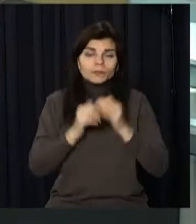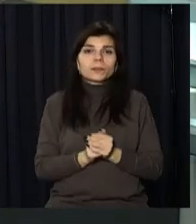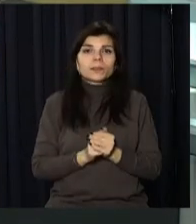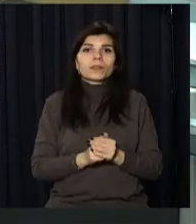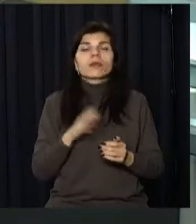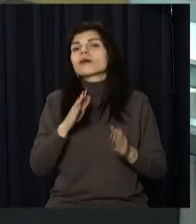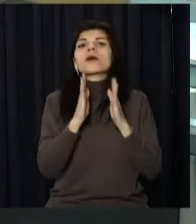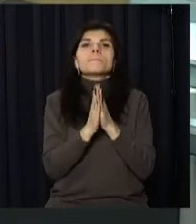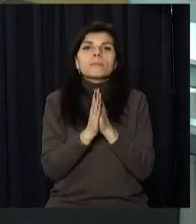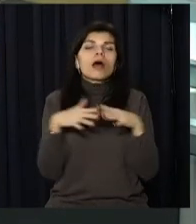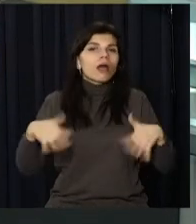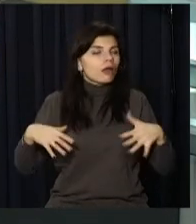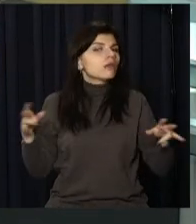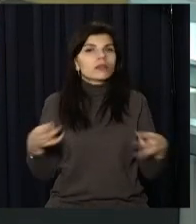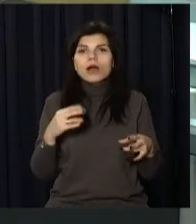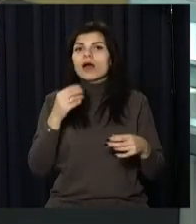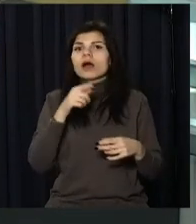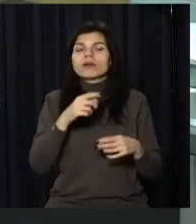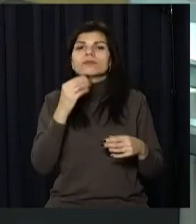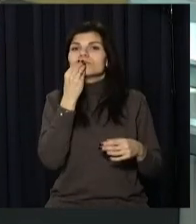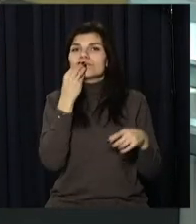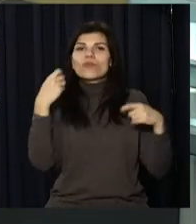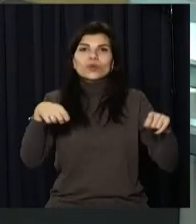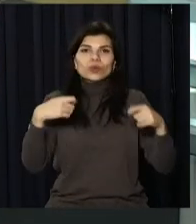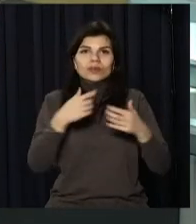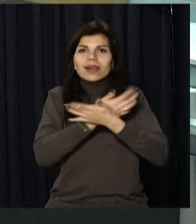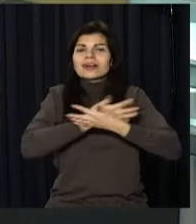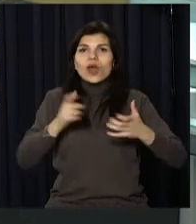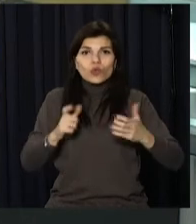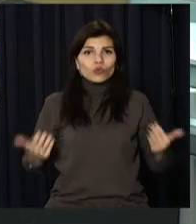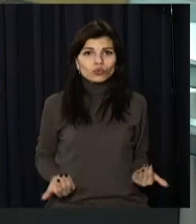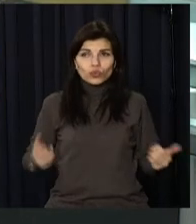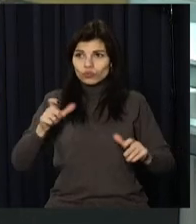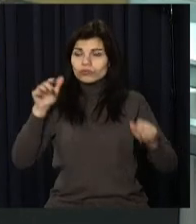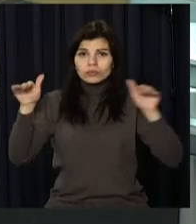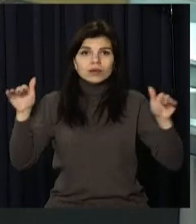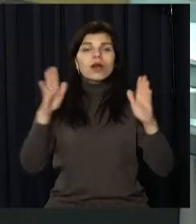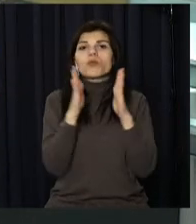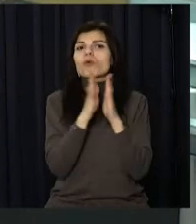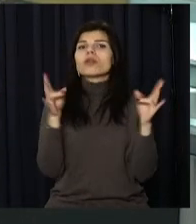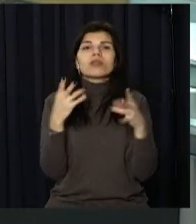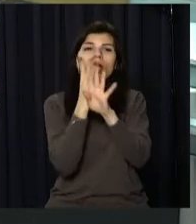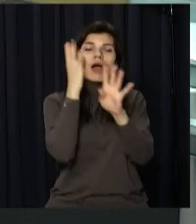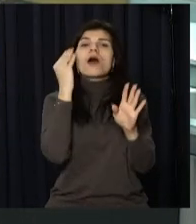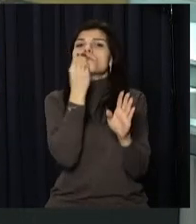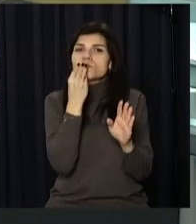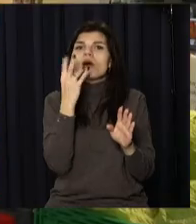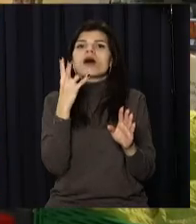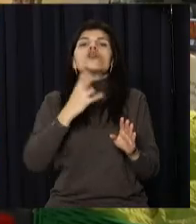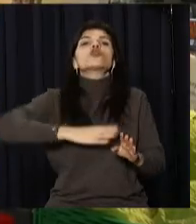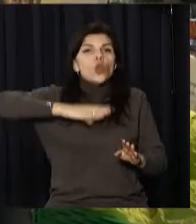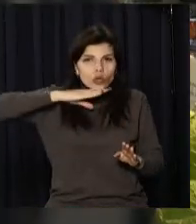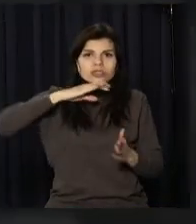продуктів вистачить на всіх. Велика мережа супермаркетів звернулася до мешканців Дніпропетровщини не створювати ажіотаж. Товарів